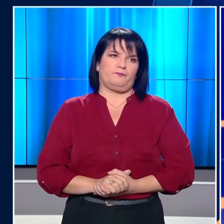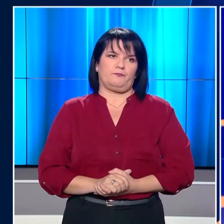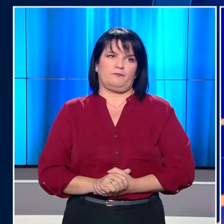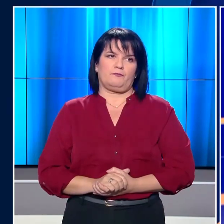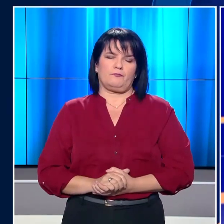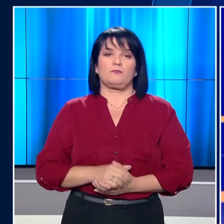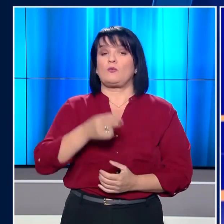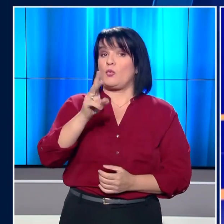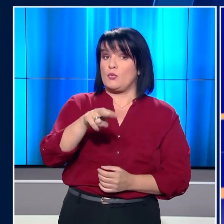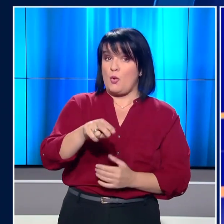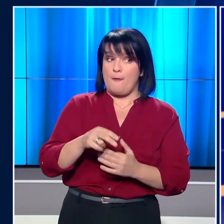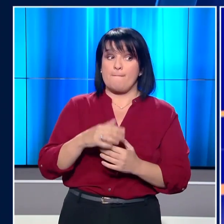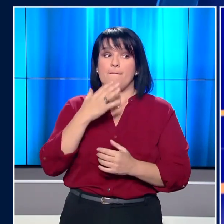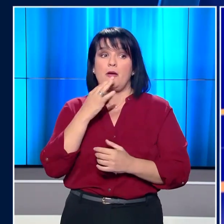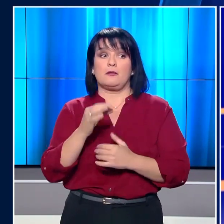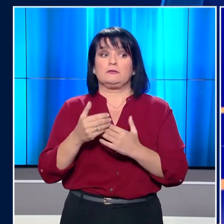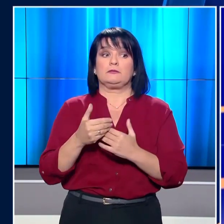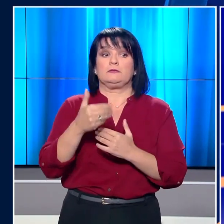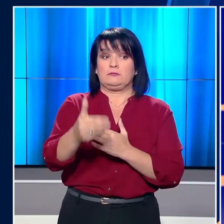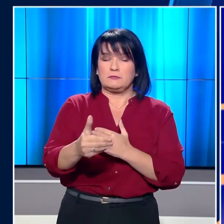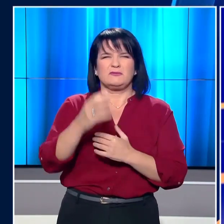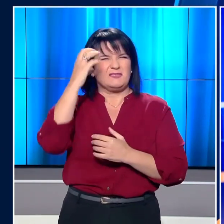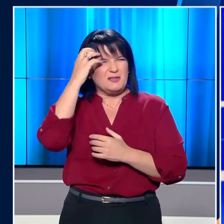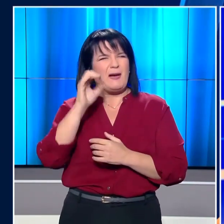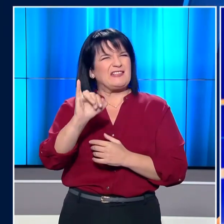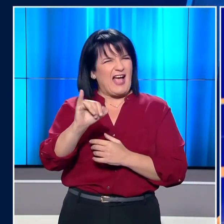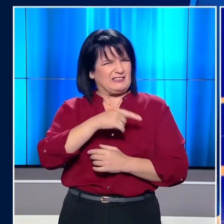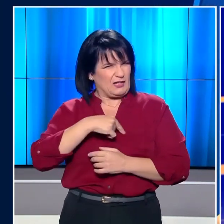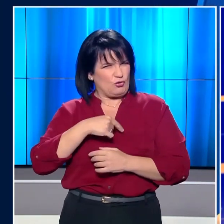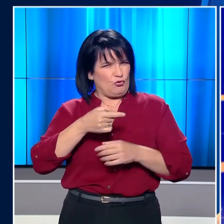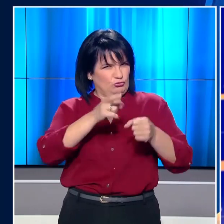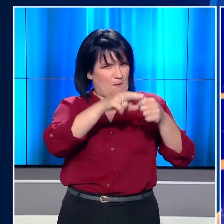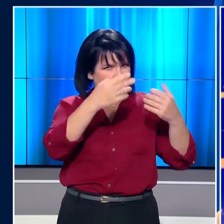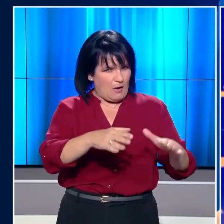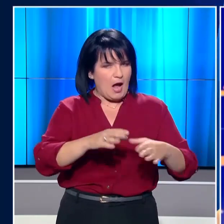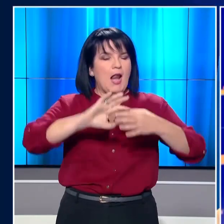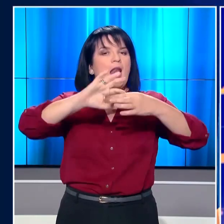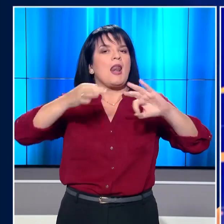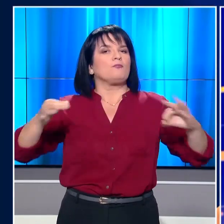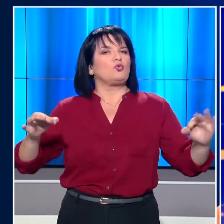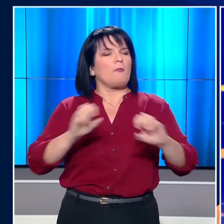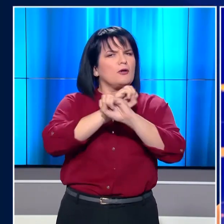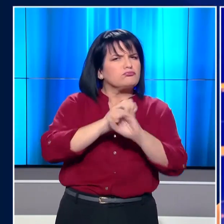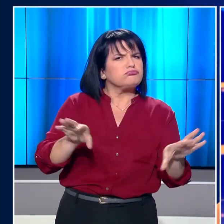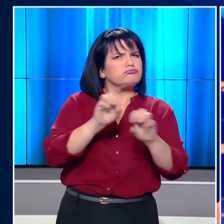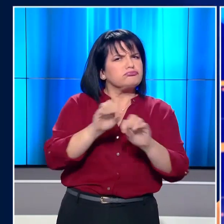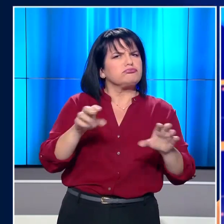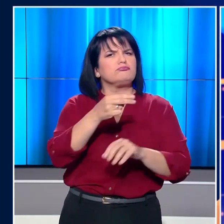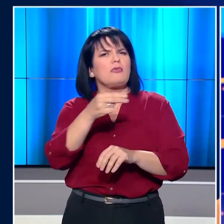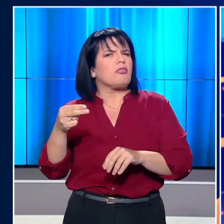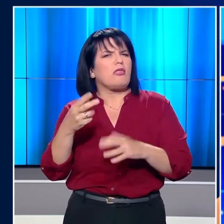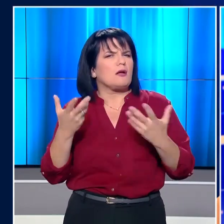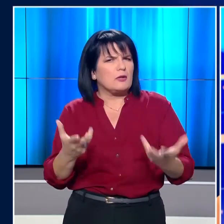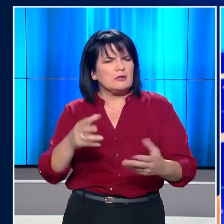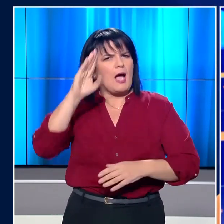Δύο ημέρεσματά την επιδρομή που οδήγησε στο θάνατο του ηγέτη του Άισις, όλο ένα και περισσότερες λεπτομέρειες έρχονται στο φως σχετικά με την